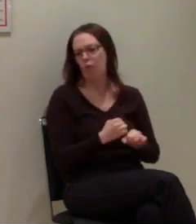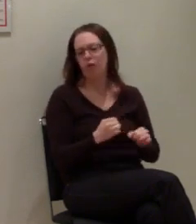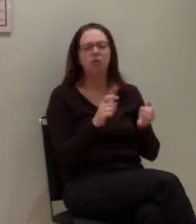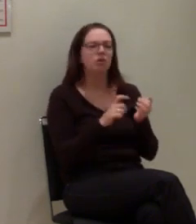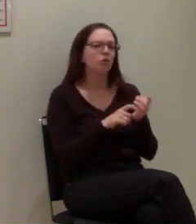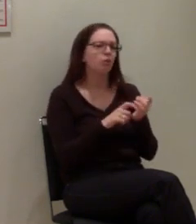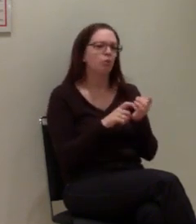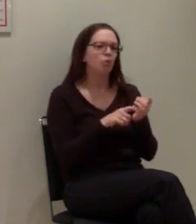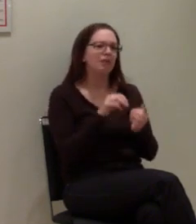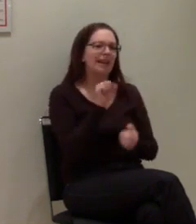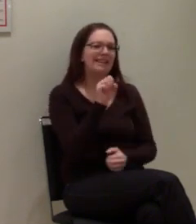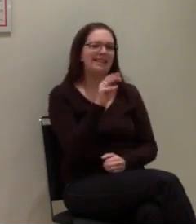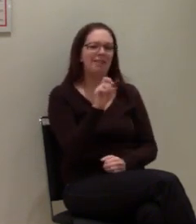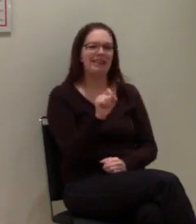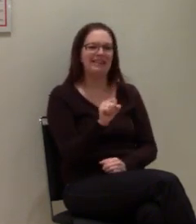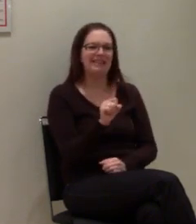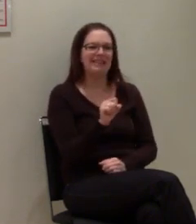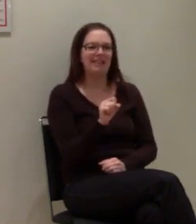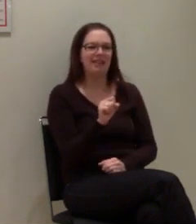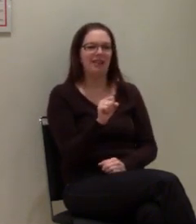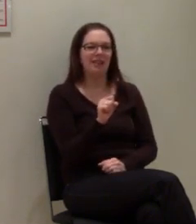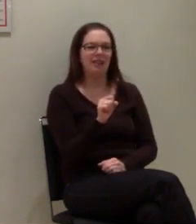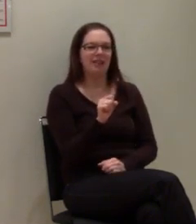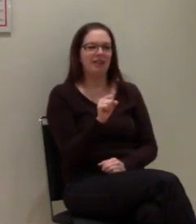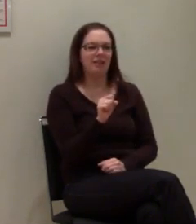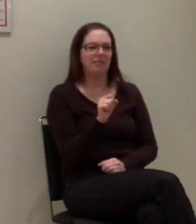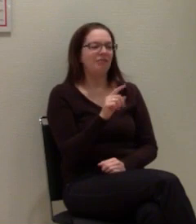SMS ja nicht echtzeitfähig ist.